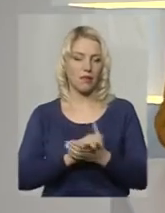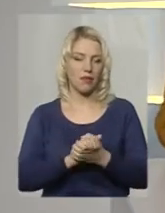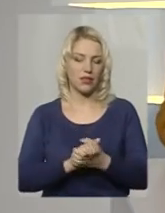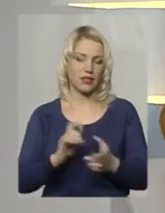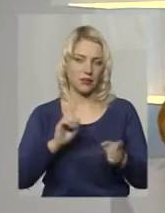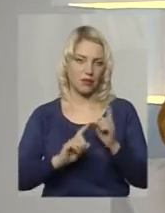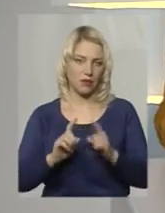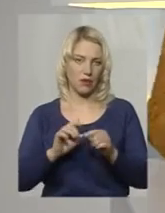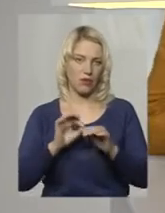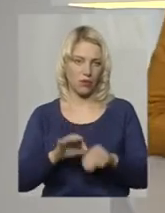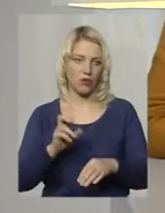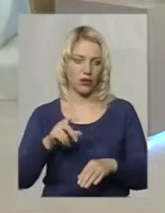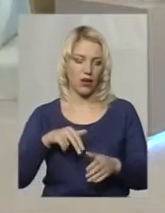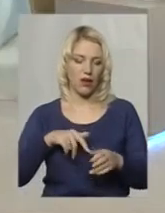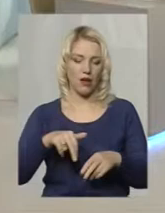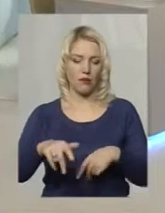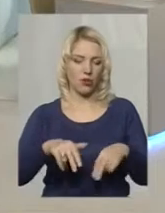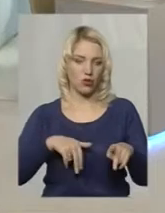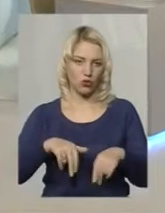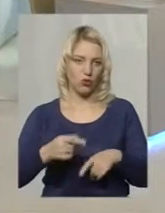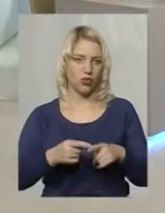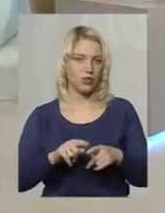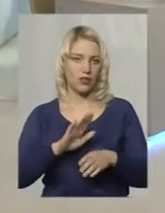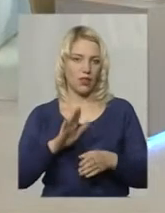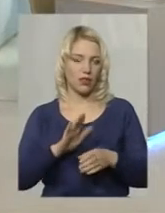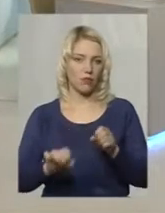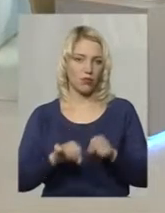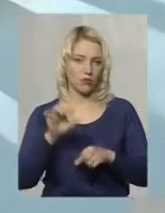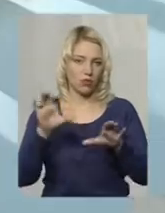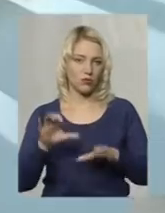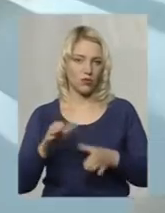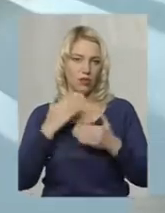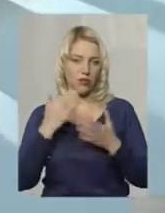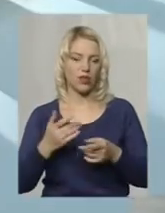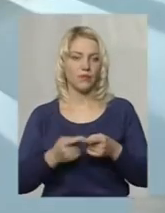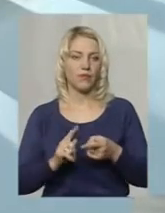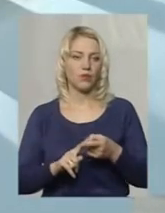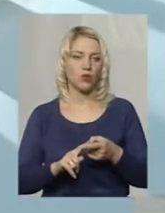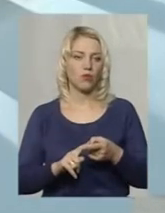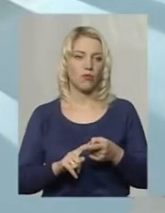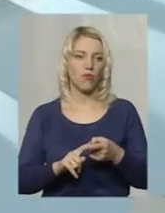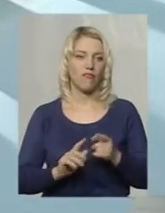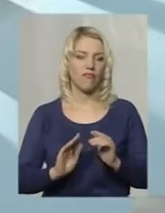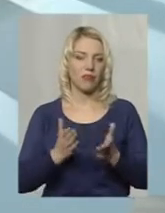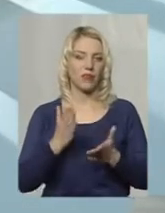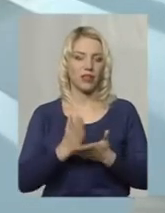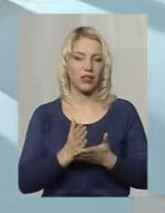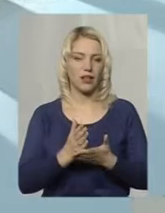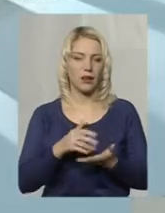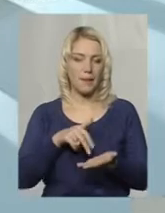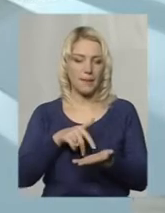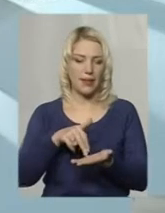навіть на пішохідному переході, то це не є порушення? В даному випадку мирне зібрання… В даному випадку є перехід